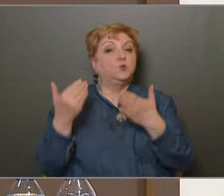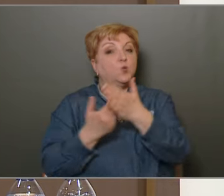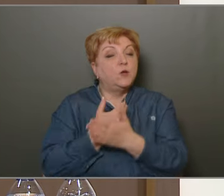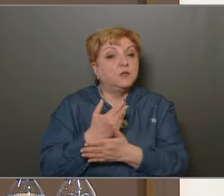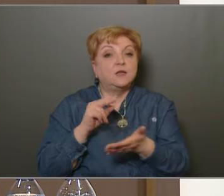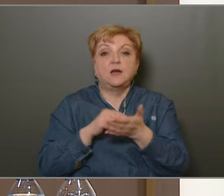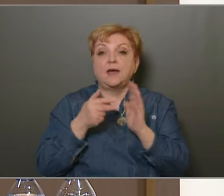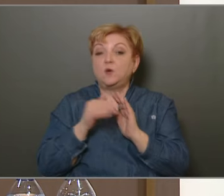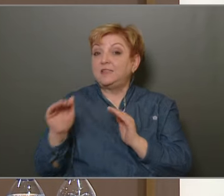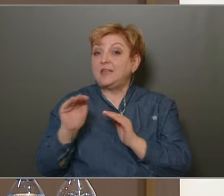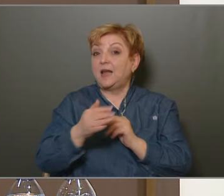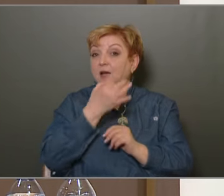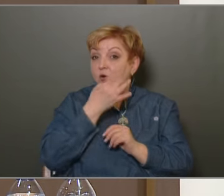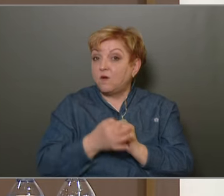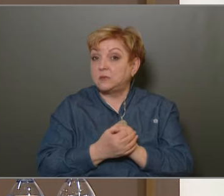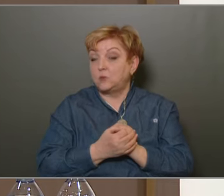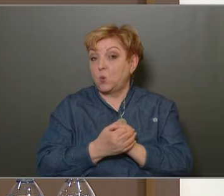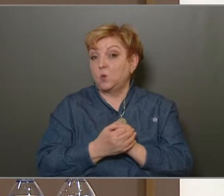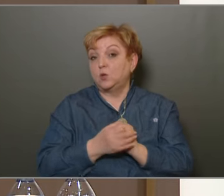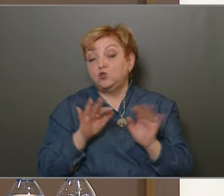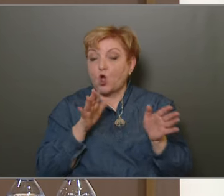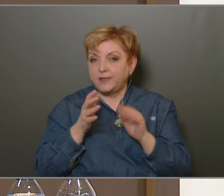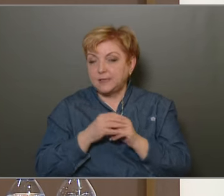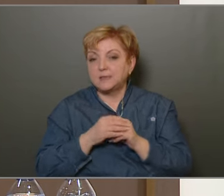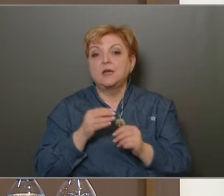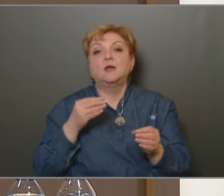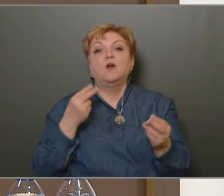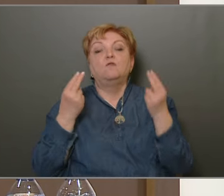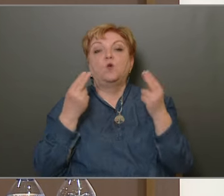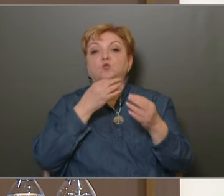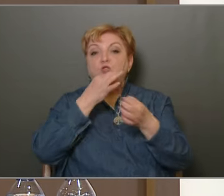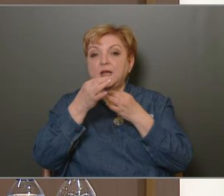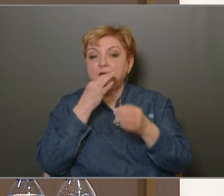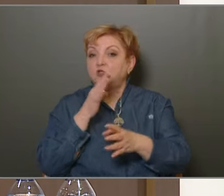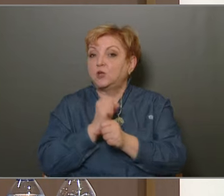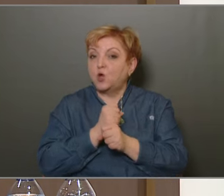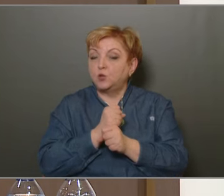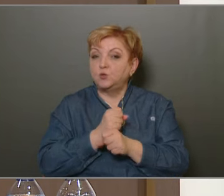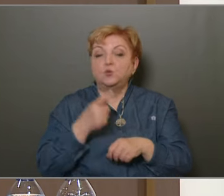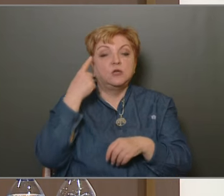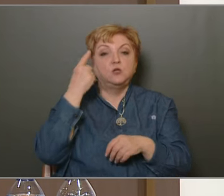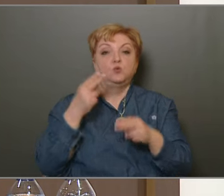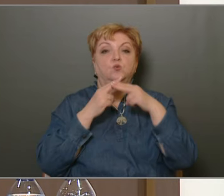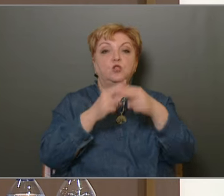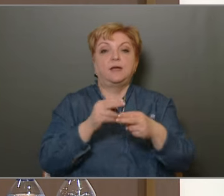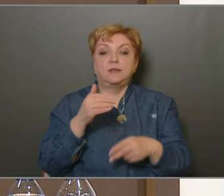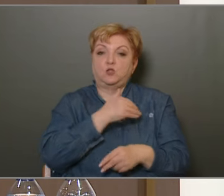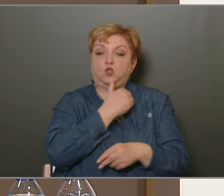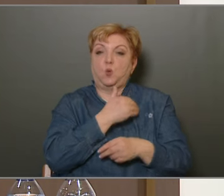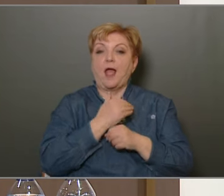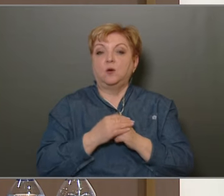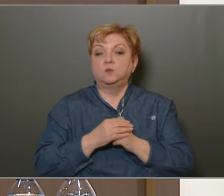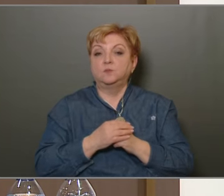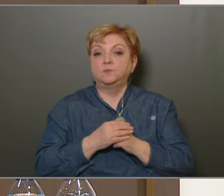tudjuk újítani, és azért kellőtti gyerekekről azt a nagy részt, tehát fontos kérdésnek tartjuk ezt, hogy így tudjuk segíteni az iskolákat.